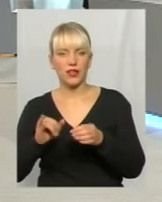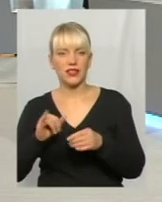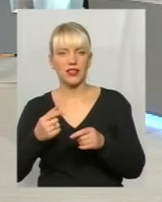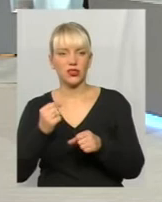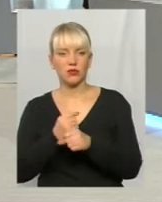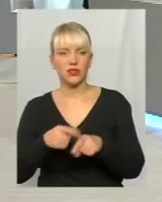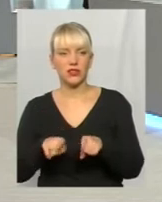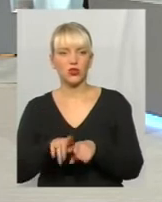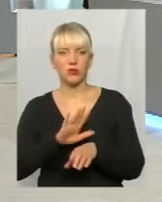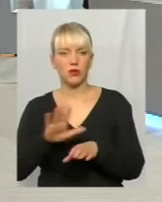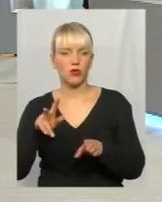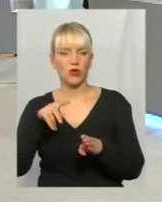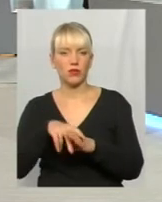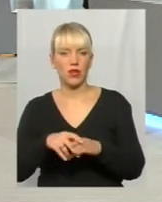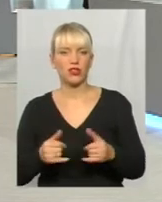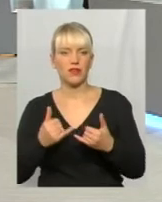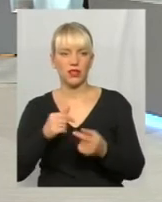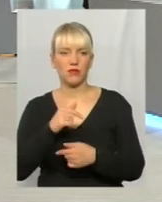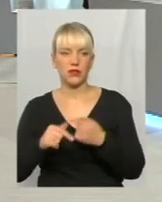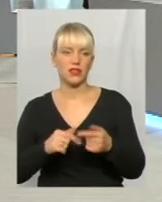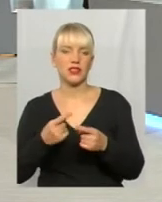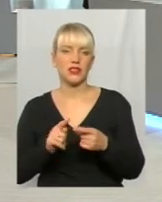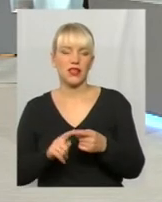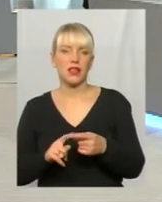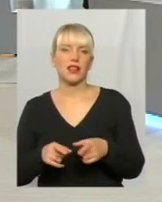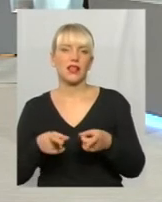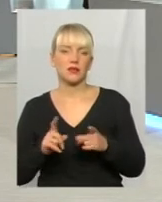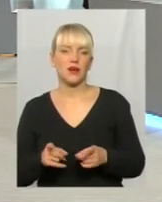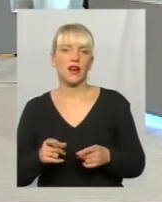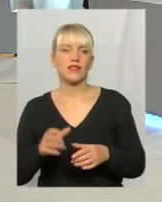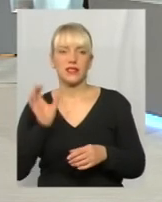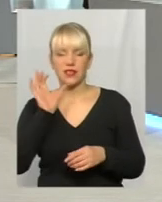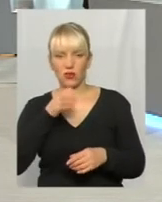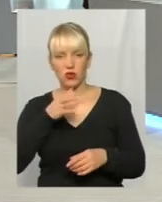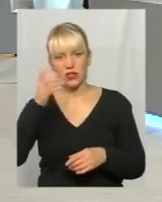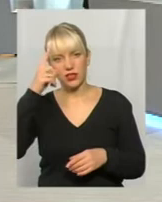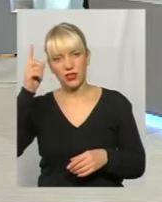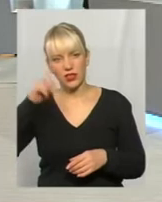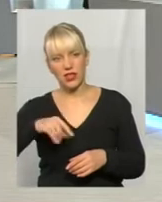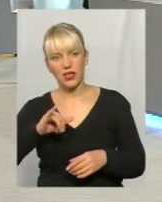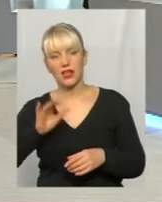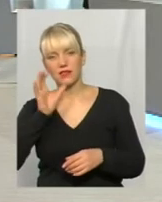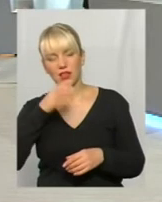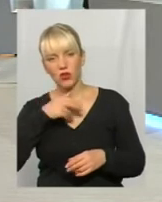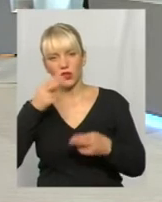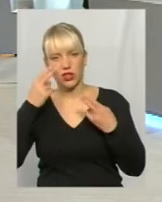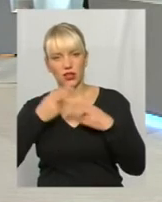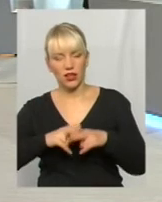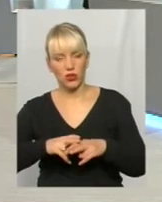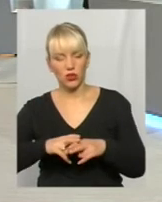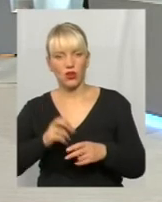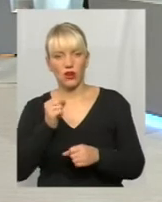вона була обтяжлива для бізнесу. Це насправді серйозне знання і серйозна технологія